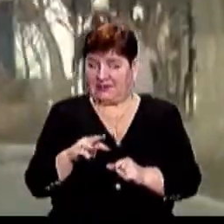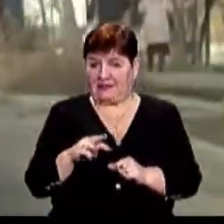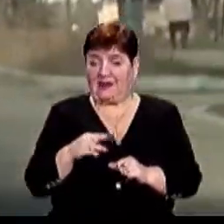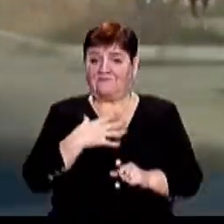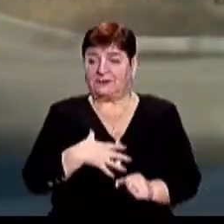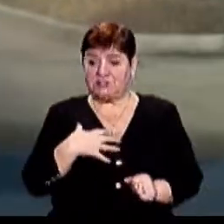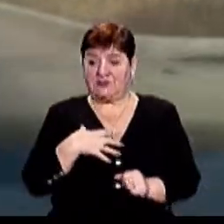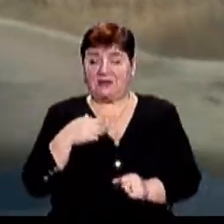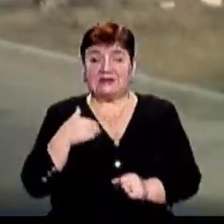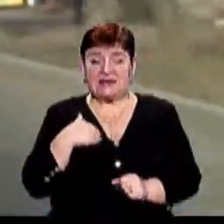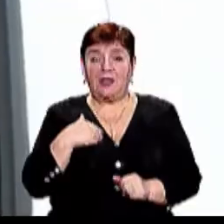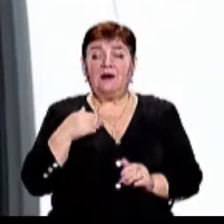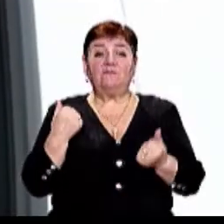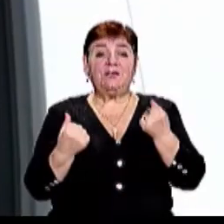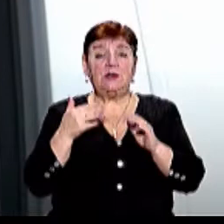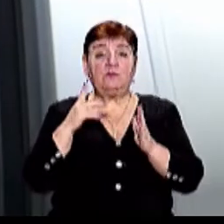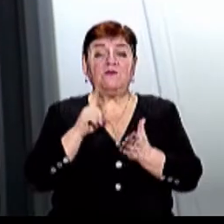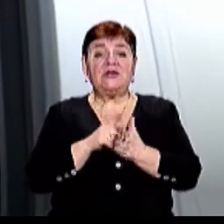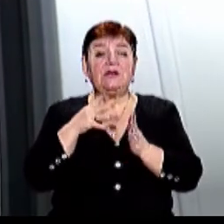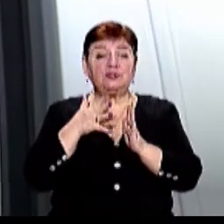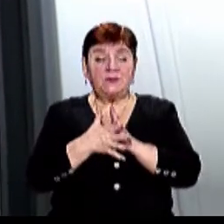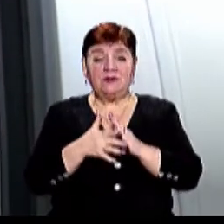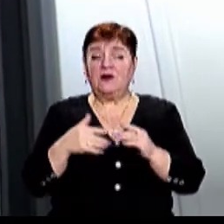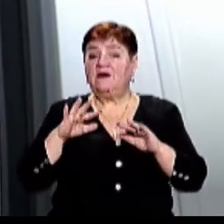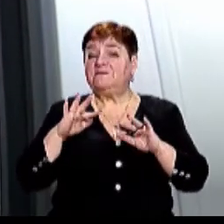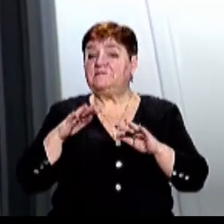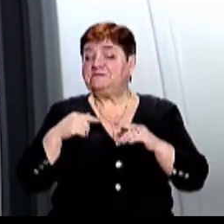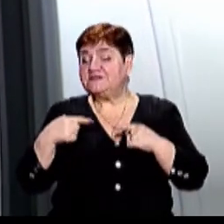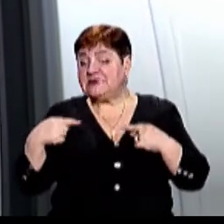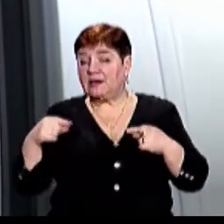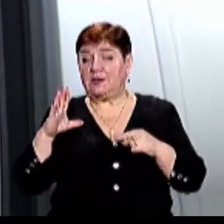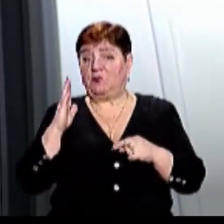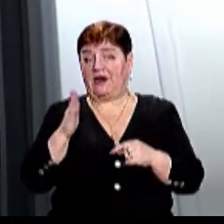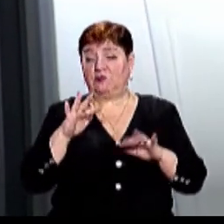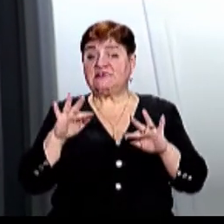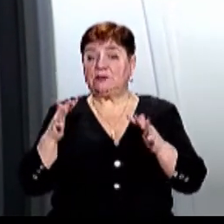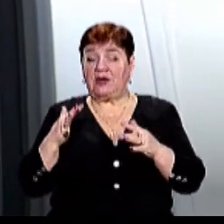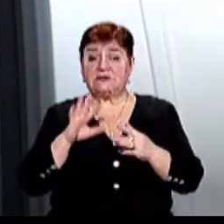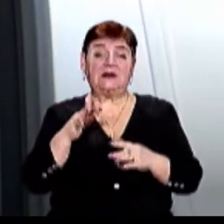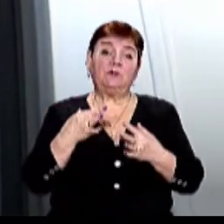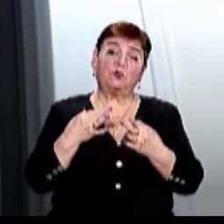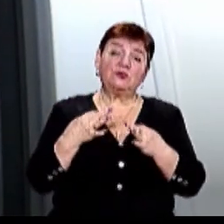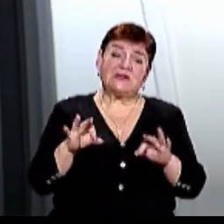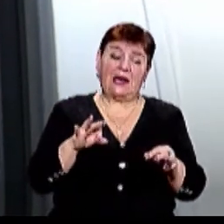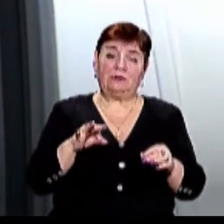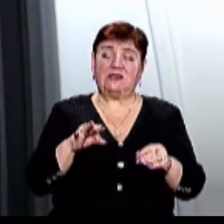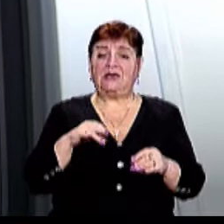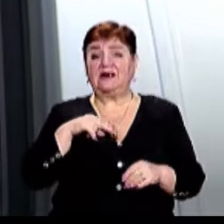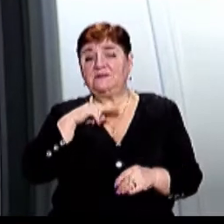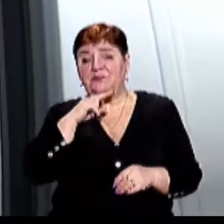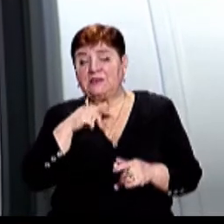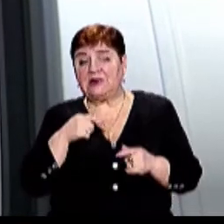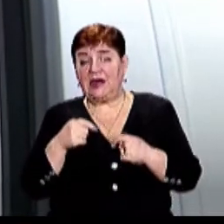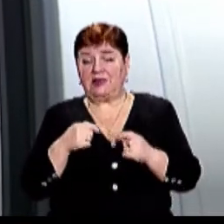пішоходи повинні це розуміти Всякі ситуації бувають, особливо на перехрістках Не пропускають, не реагують, що швидка